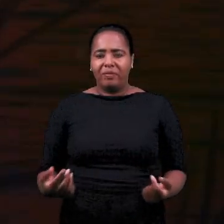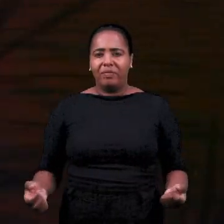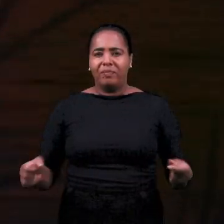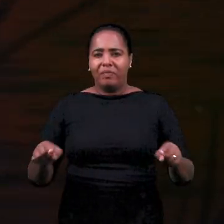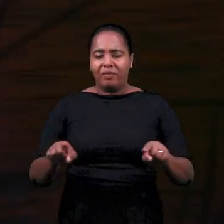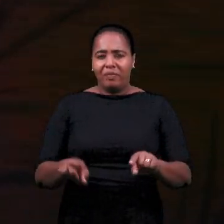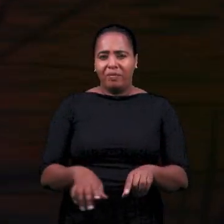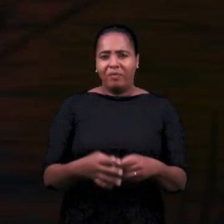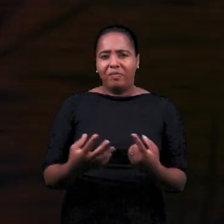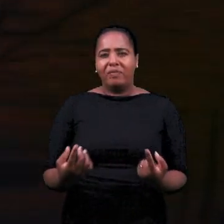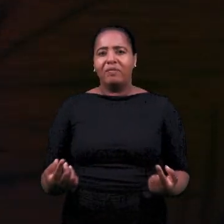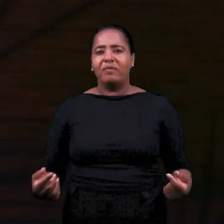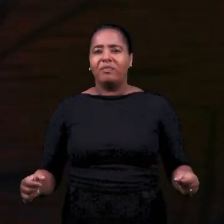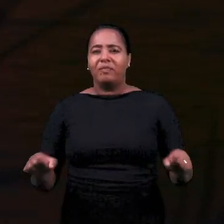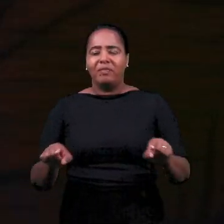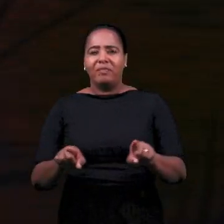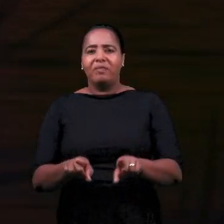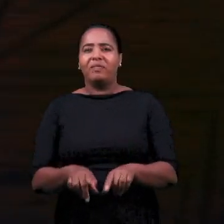Смерть